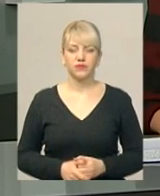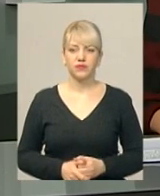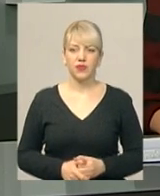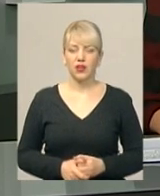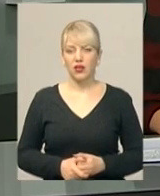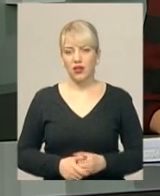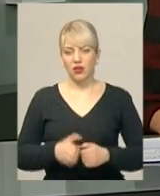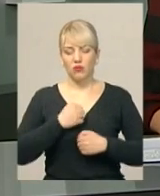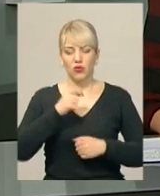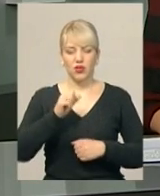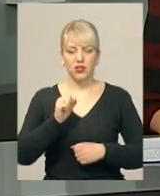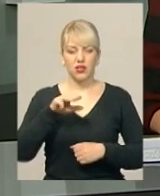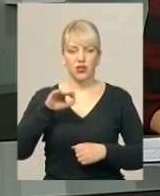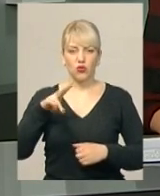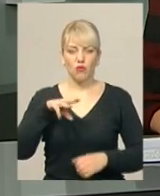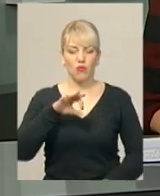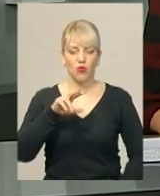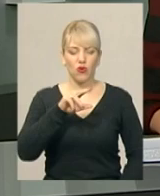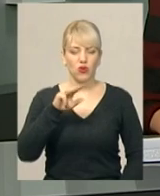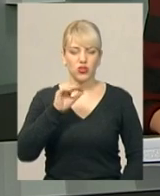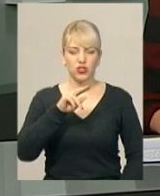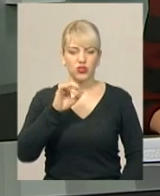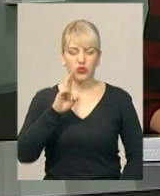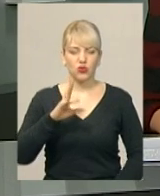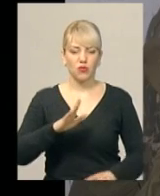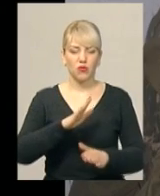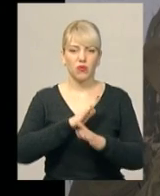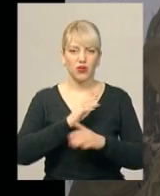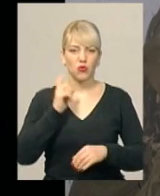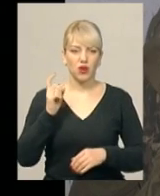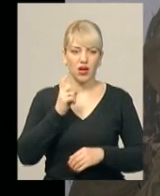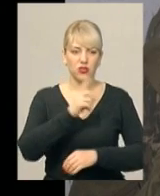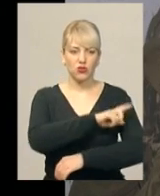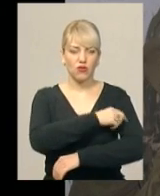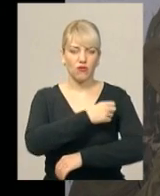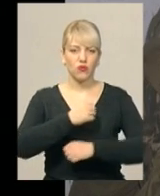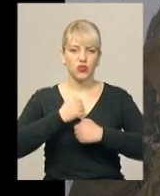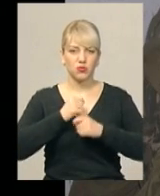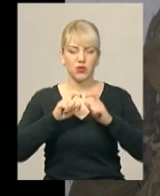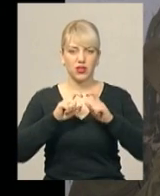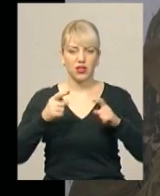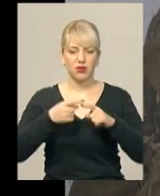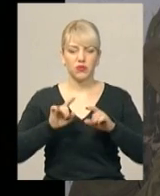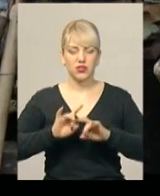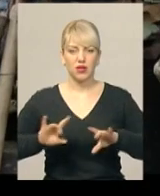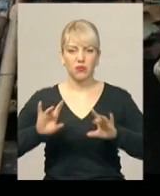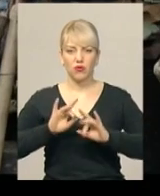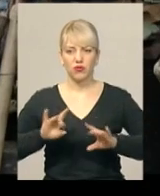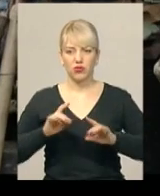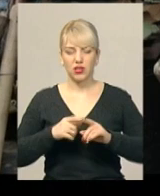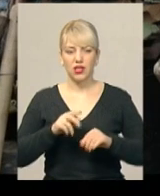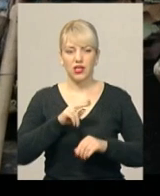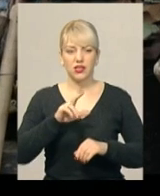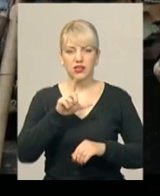Боєць АТО Микола Мужичук з Хмельницького помер у Харківському шпиталі. Про це повідомила координатор обласного центру допомоги учасникам АТО